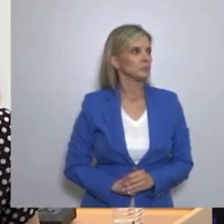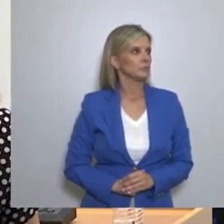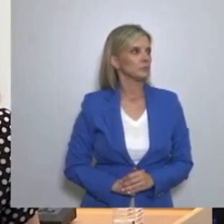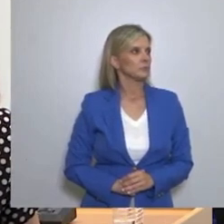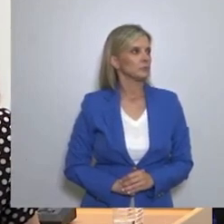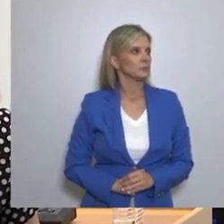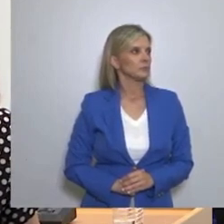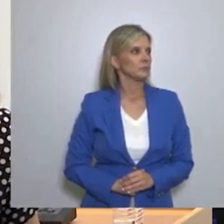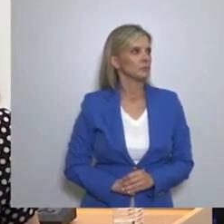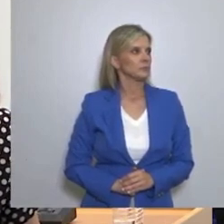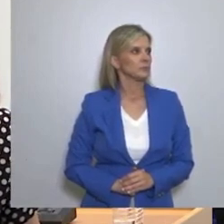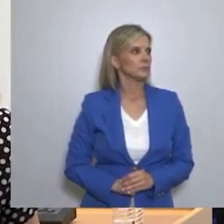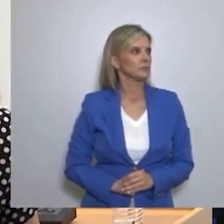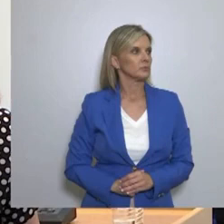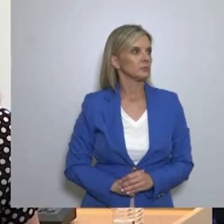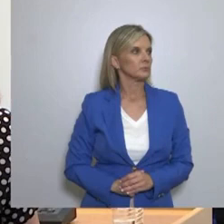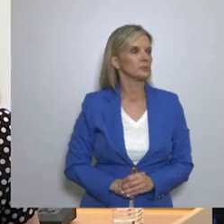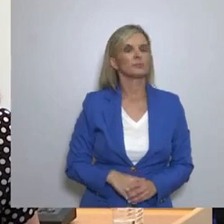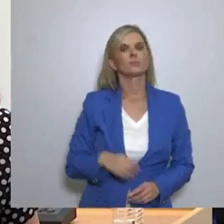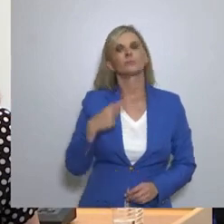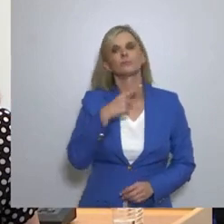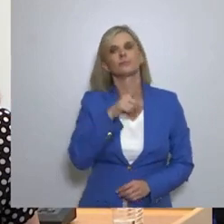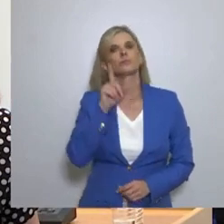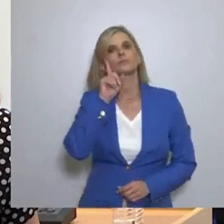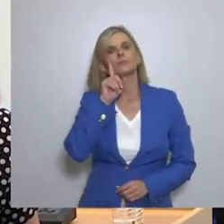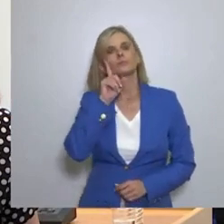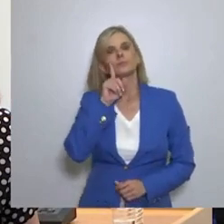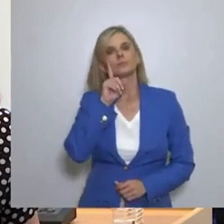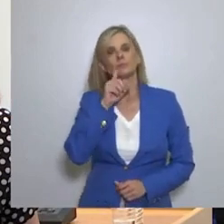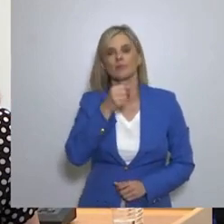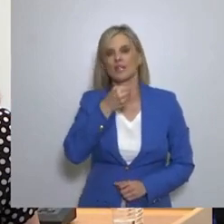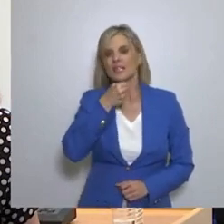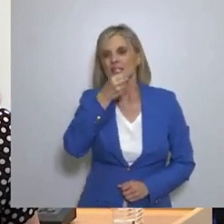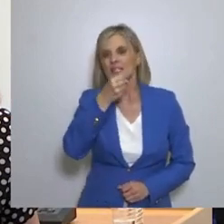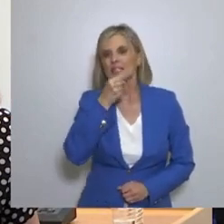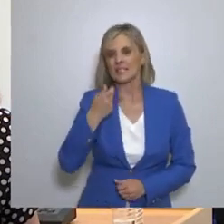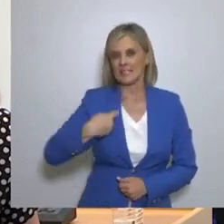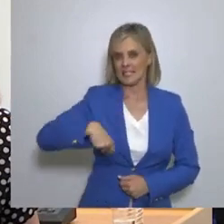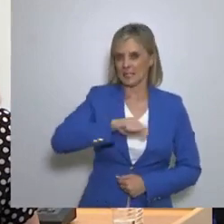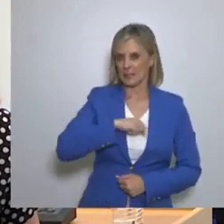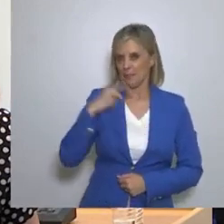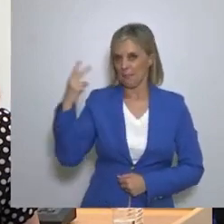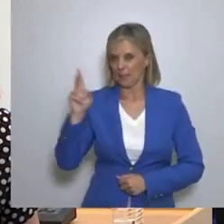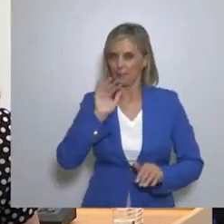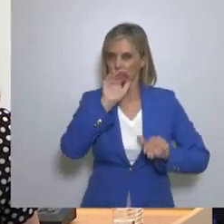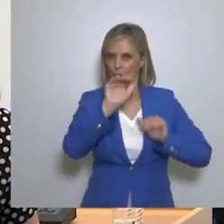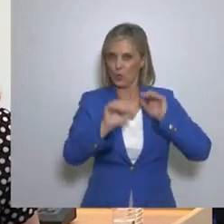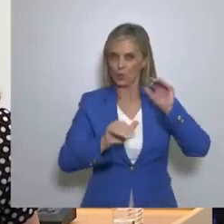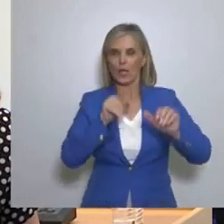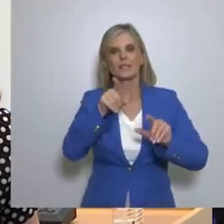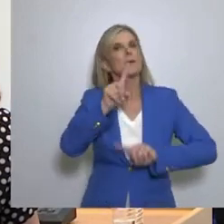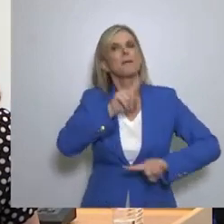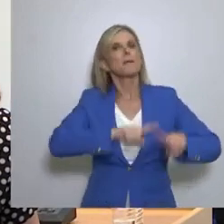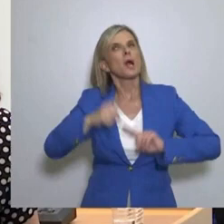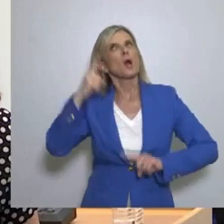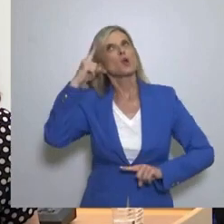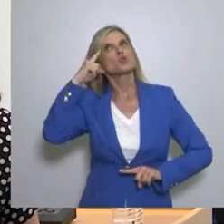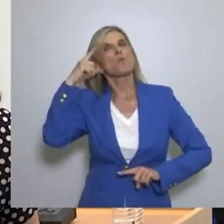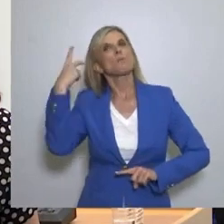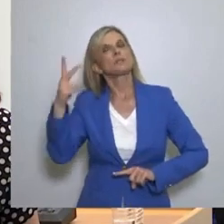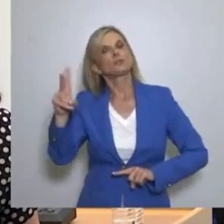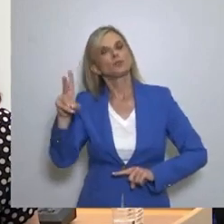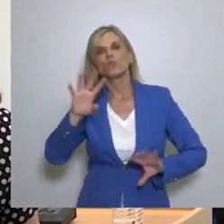Για τα αποκρίτρια Ισπανόφωνου Πρακτορίου θα ήθελα να ρωτήσει κύριε Πρόεδρε ποια είναι η γνώμη σας και πως θα